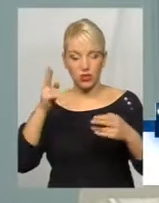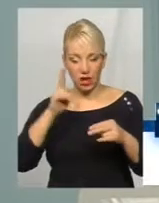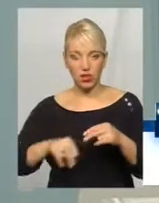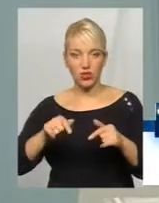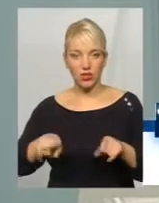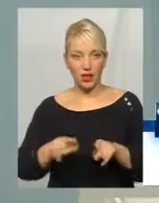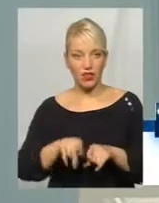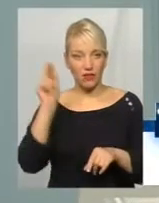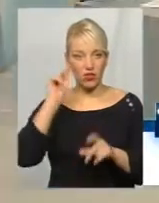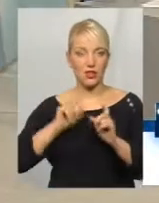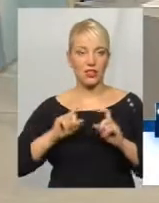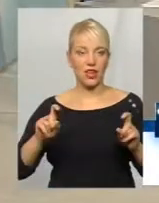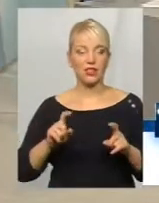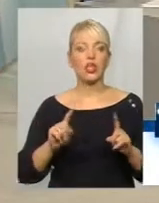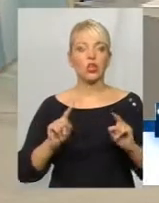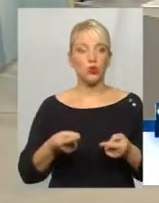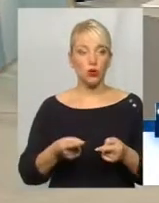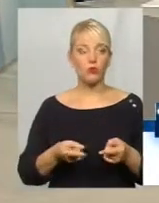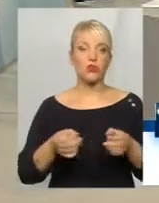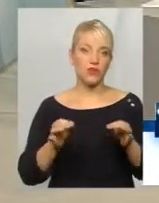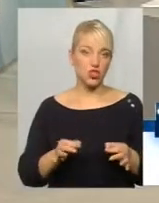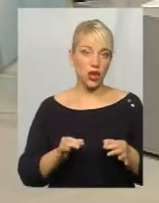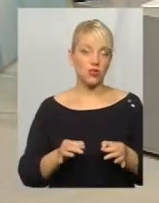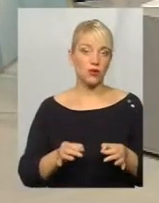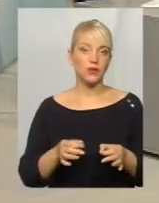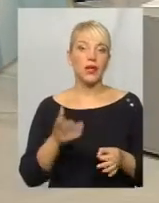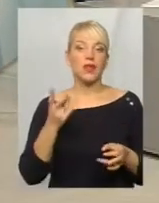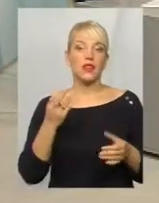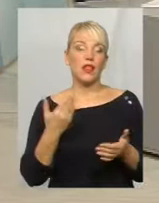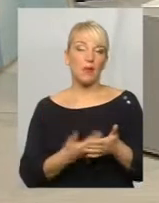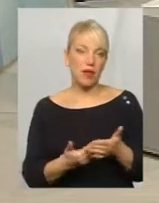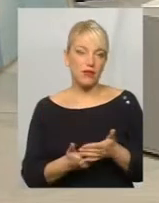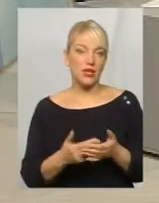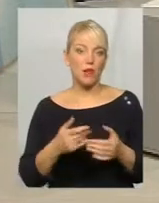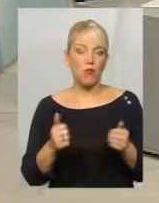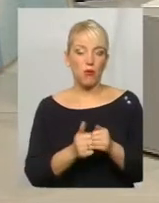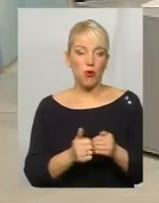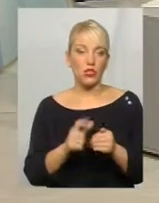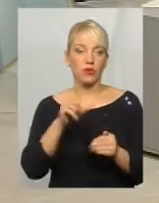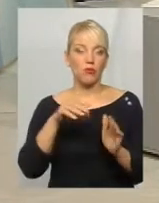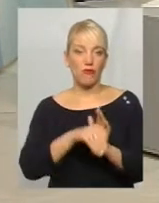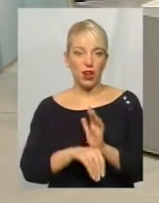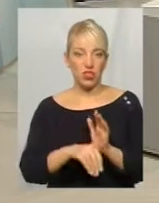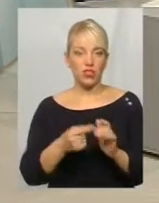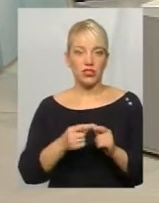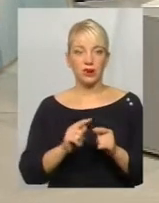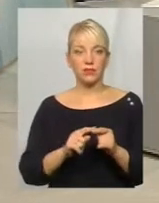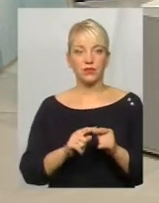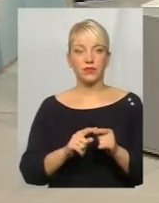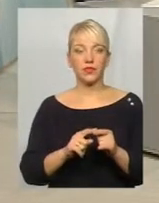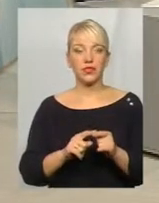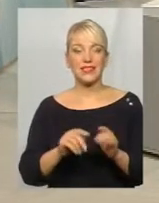такі навчальні заклади. Тому, звичайно, що, напевно, поряд із запровадженням інплементації